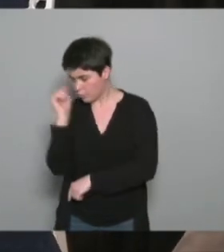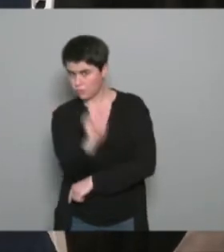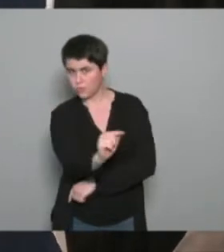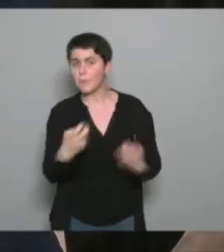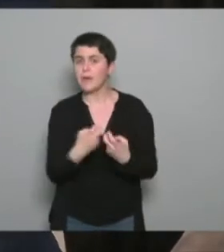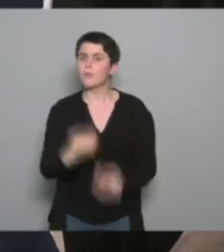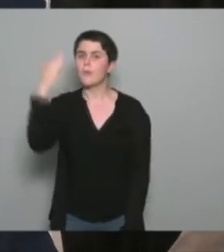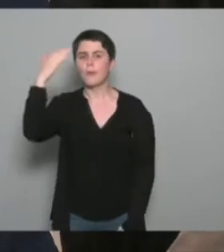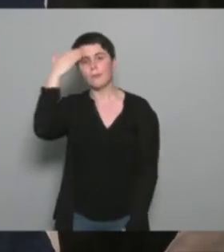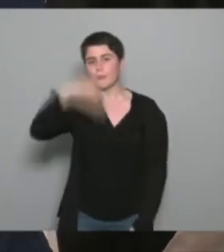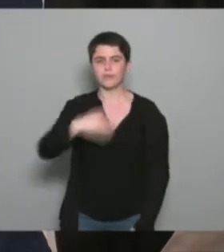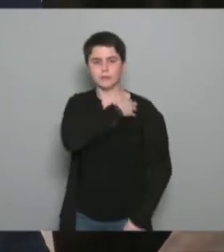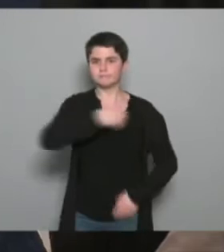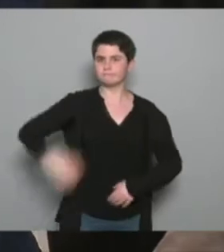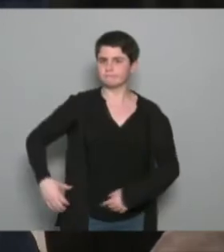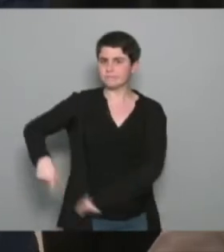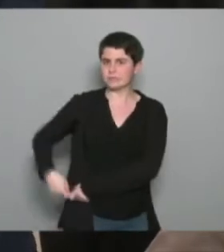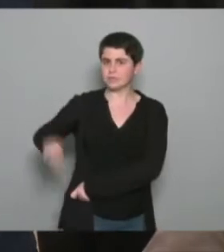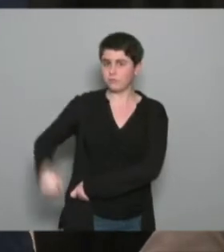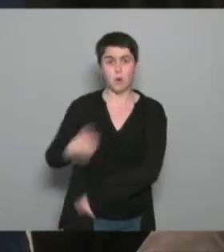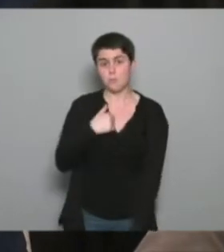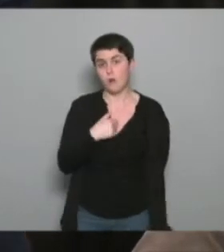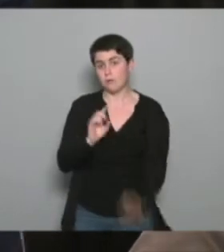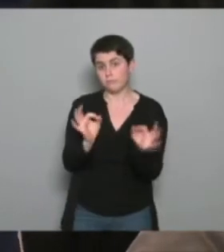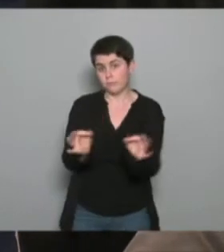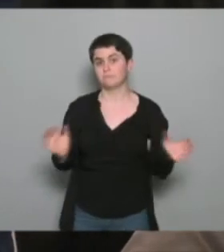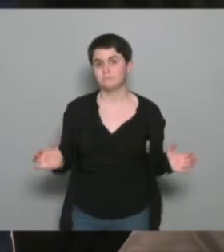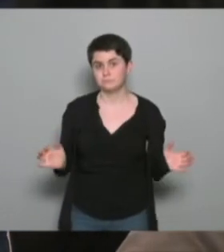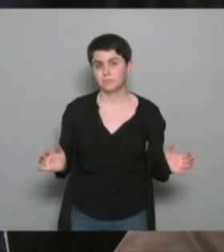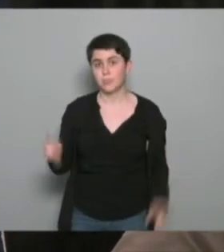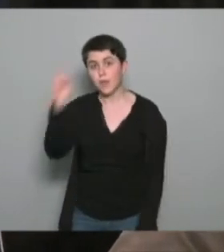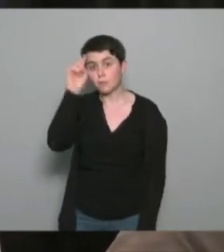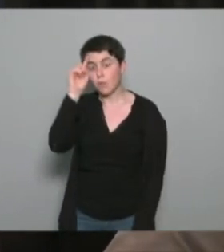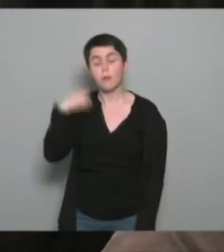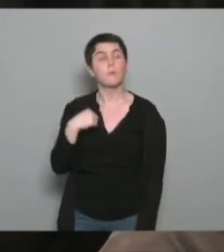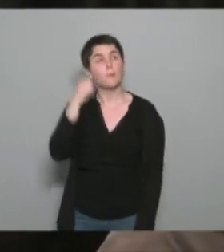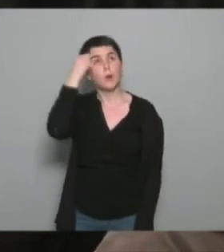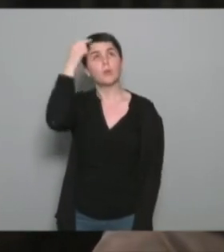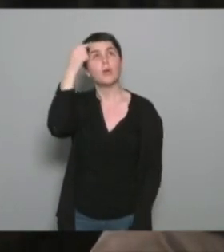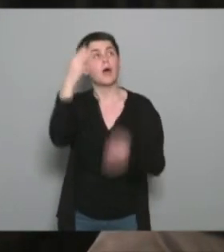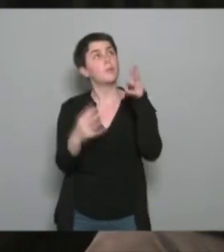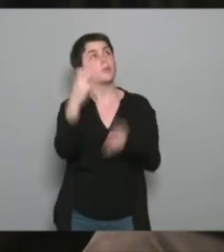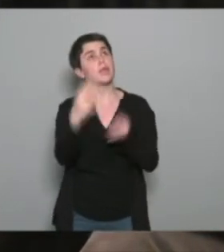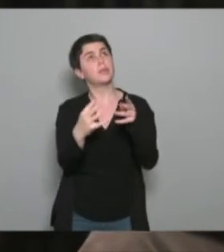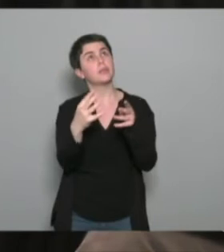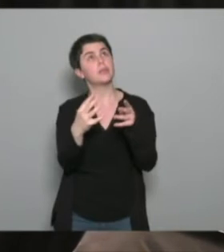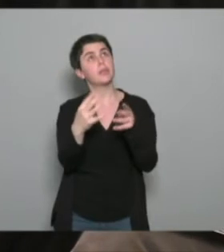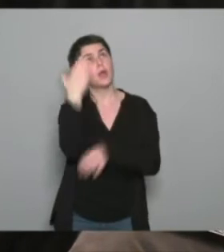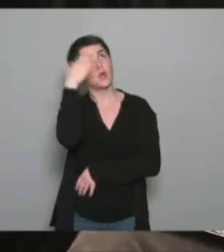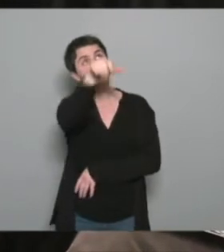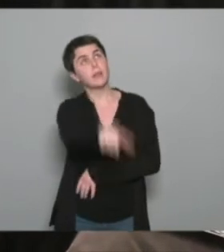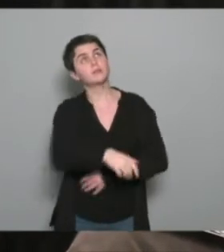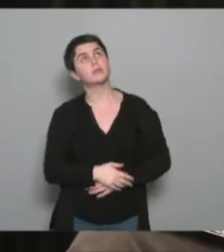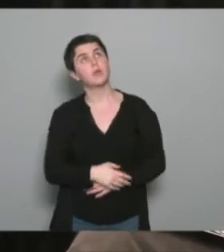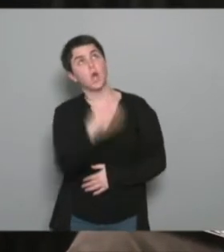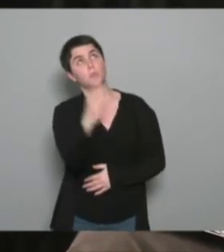pas moi je fais partie de cela je ne mets pas ma ceinture pourquoi ? parce qu'à aucun moment je ne me pose la question en disant mais c'est pour l'autre je